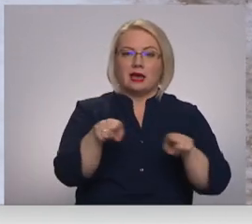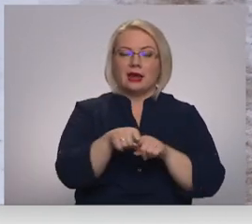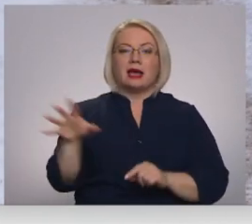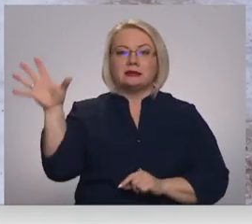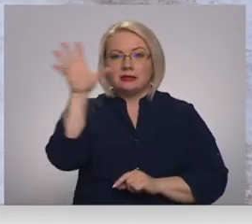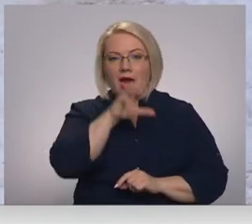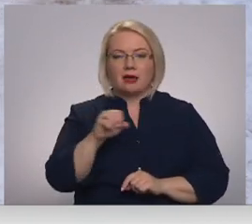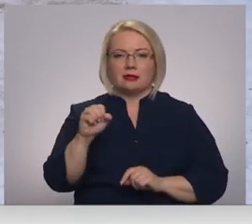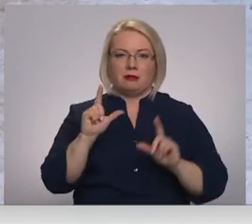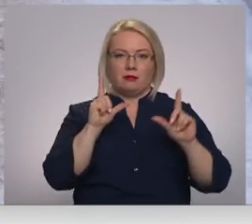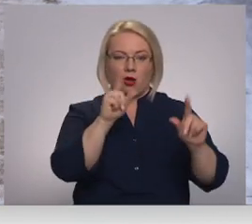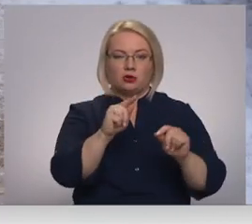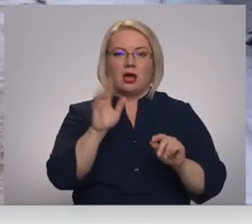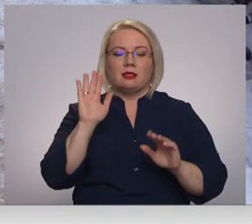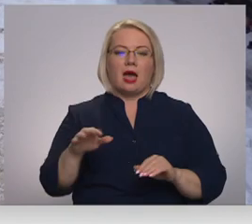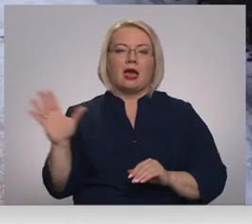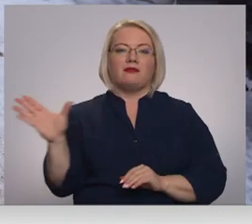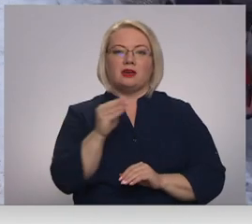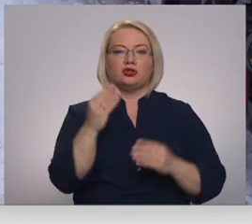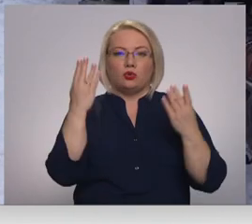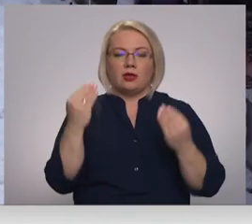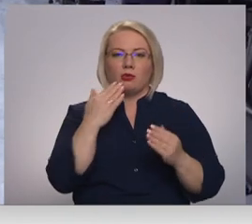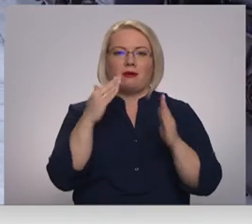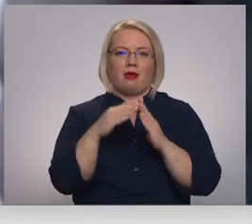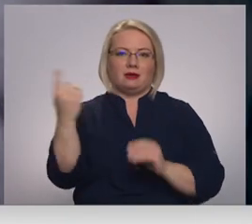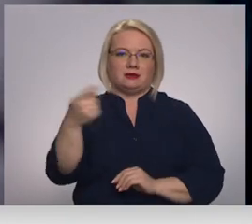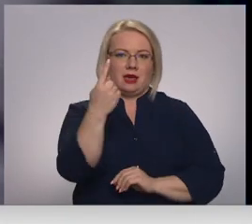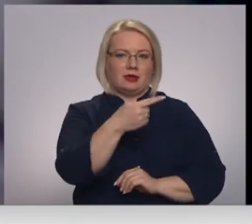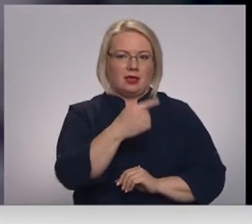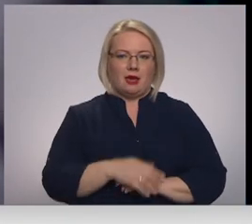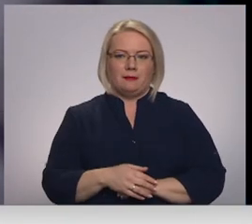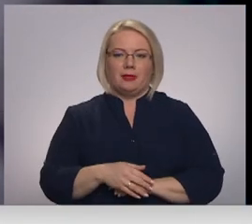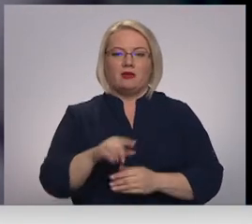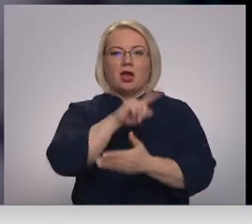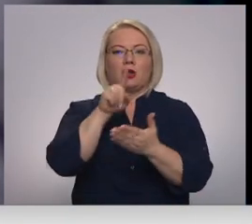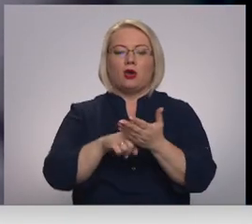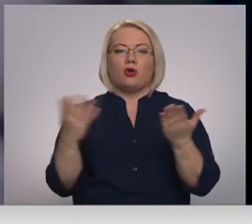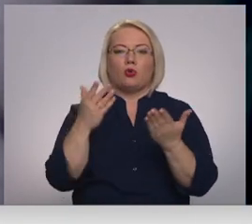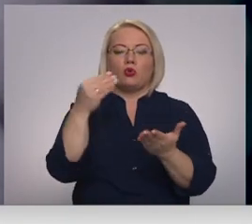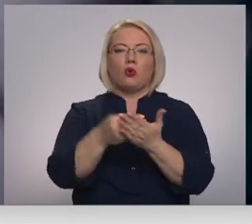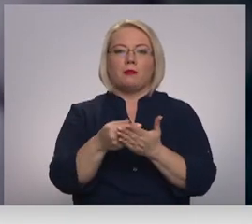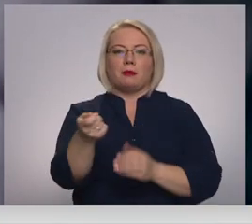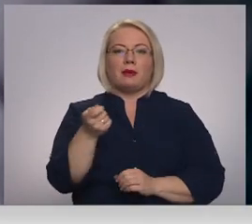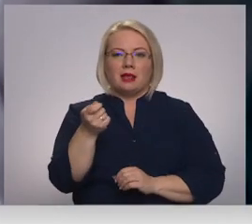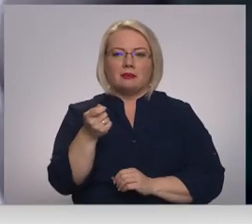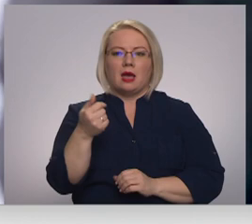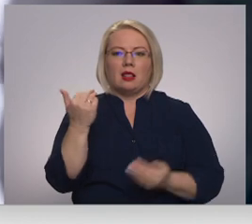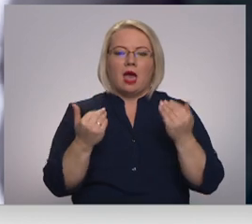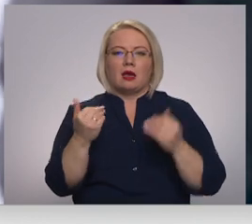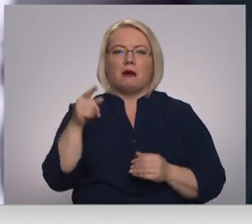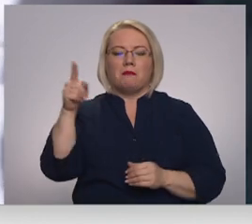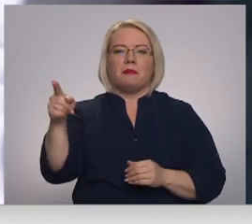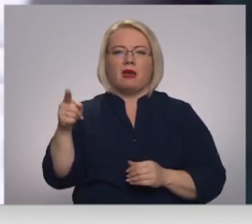iet, lai tu visu dienu varētu pavadīt pašā rēzeknē. Kur jūs nopirkāt biļeti? Pašlaik mēs to lēmjām, laikam pie